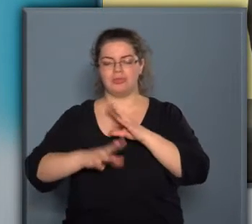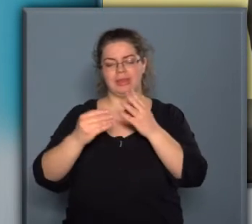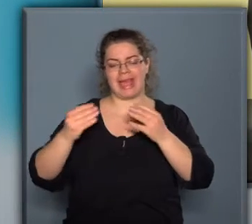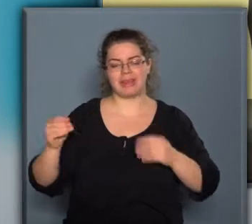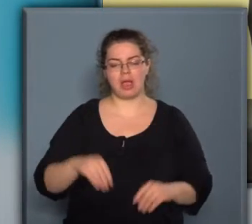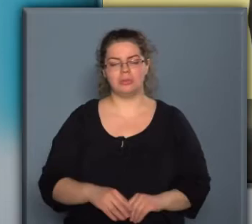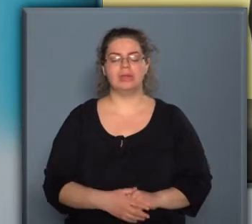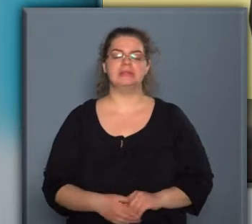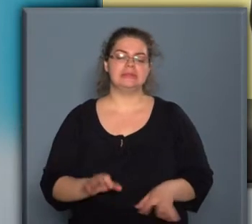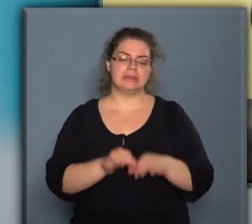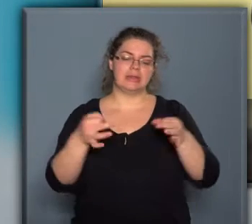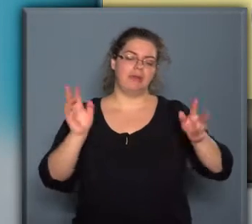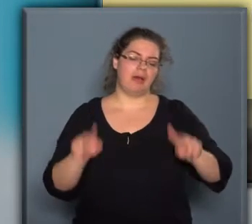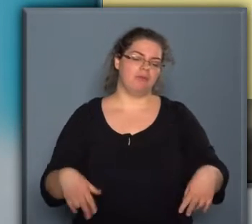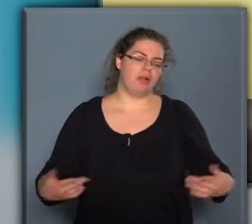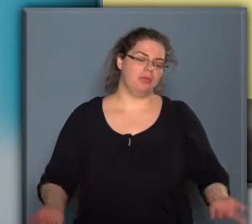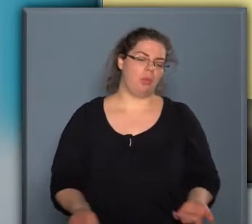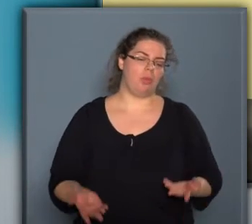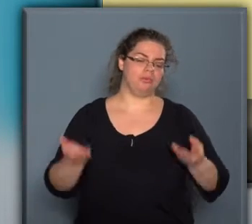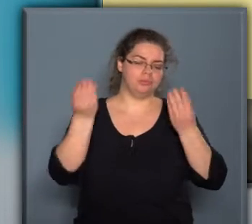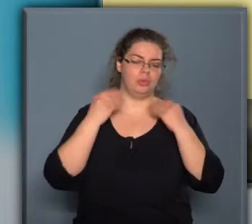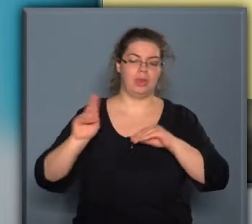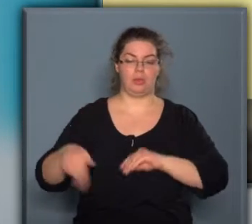tárgyakban, az nyilvánvalóan üzen őróla is.